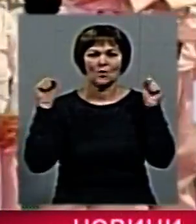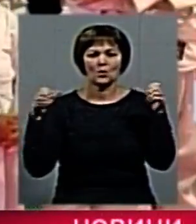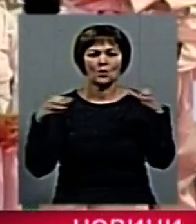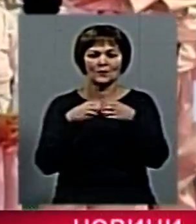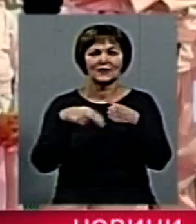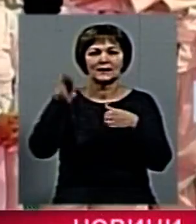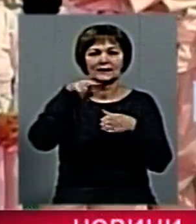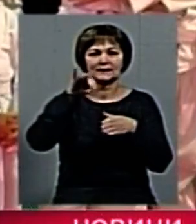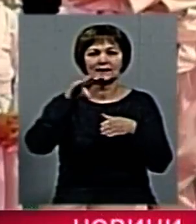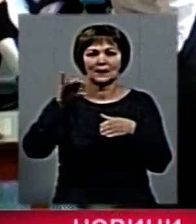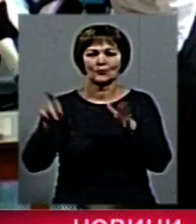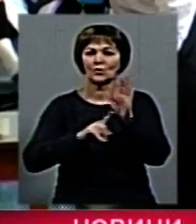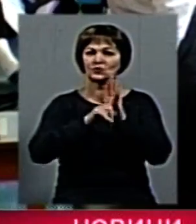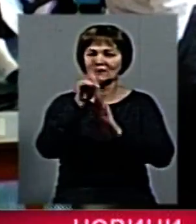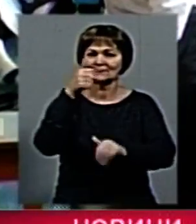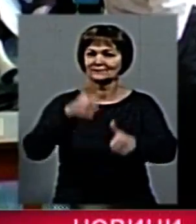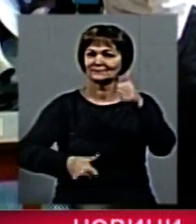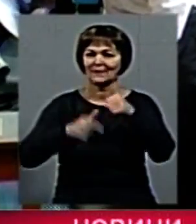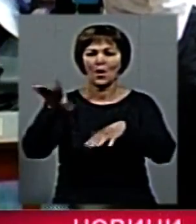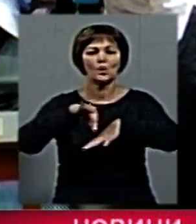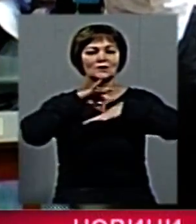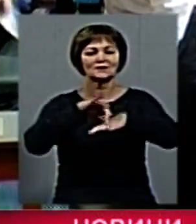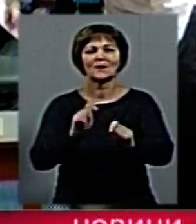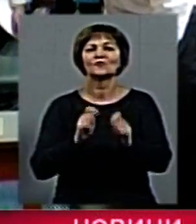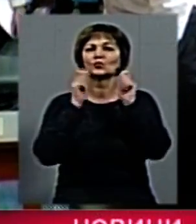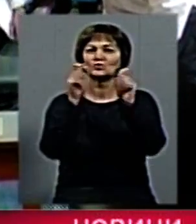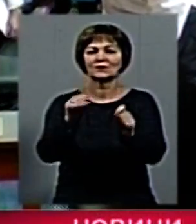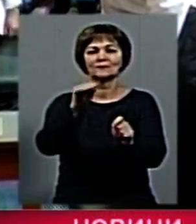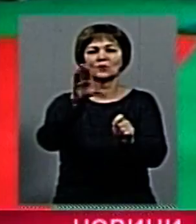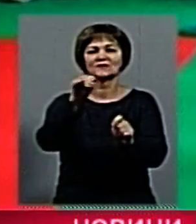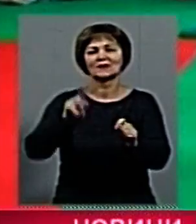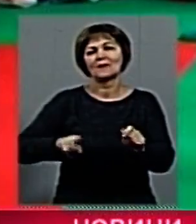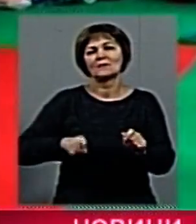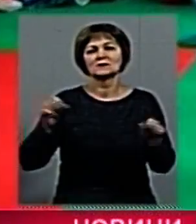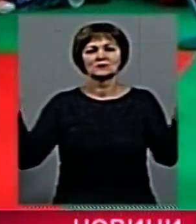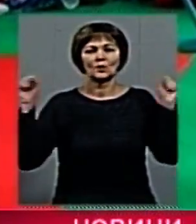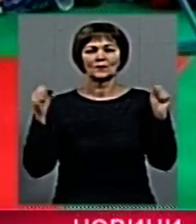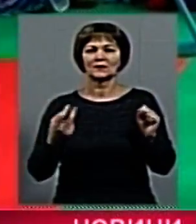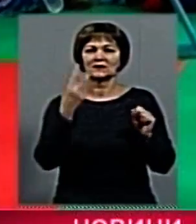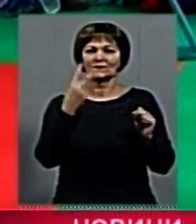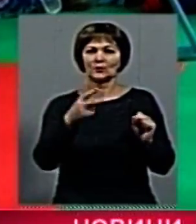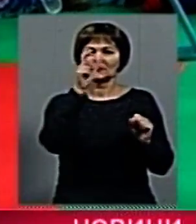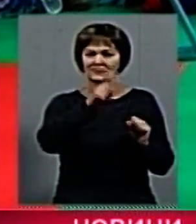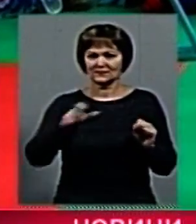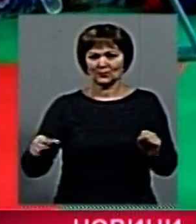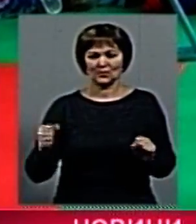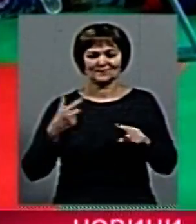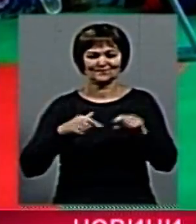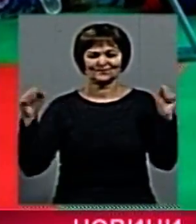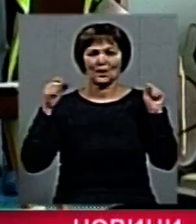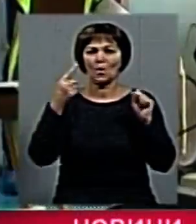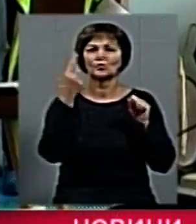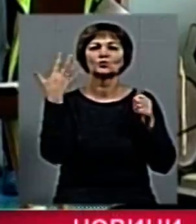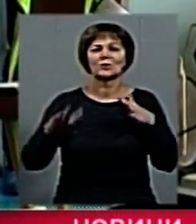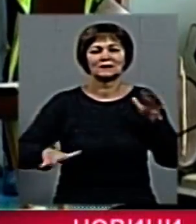«Динамо». Перед початком змагань організатори вручили посвідчення майстрів спорту двом спортсменам. Один з них вже